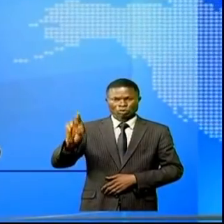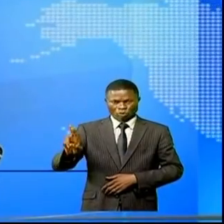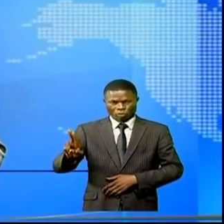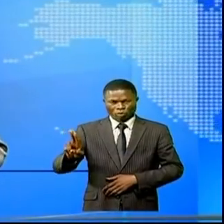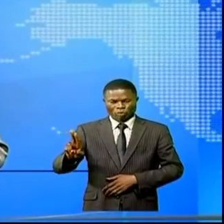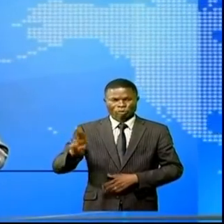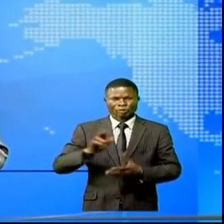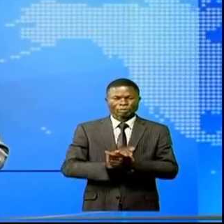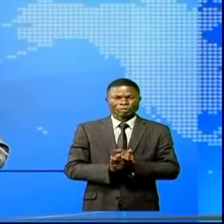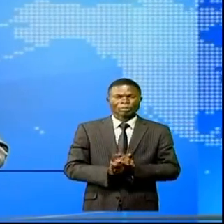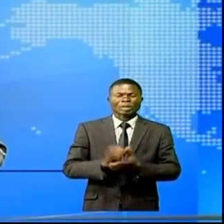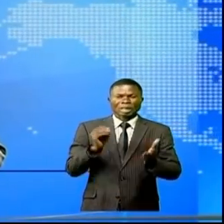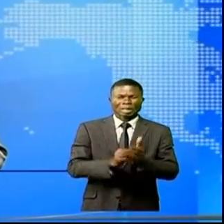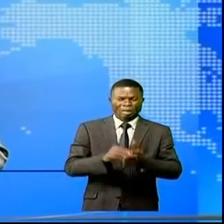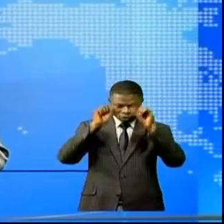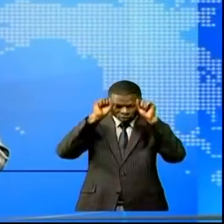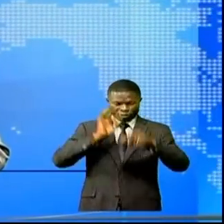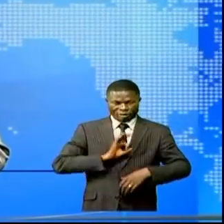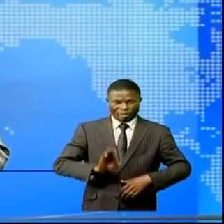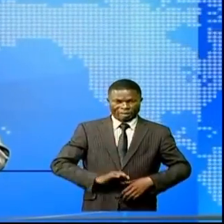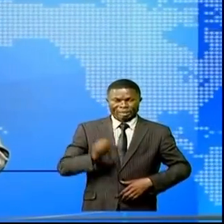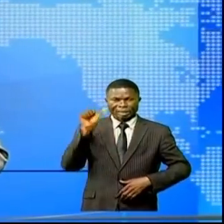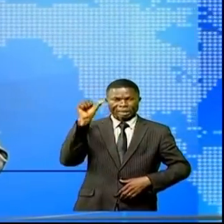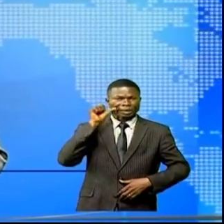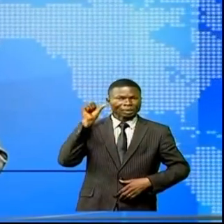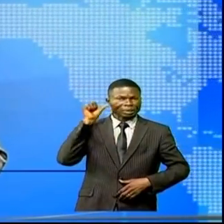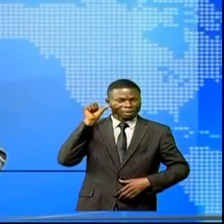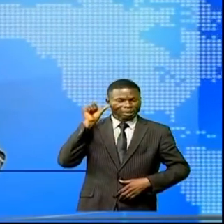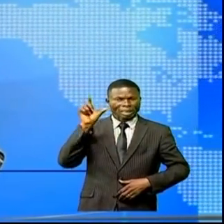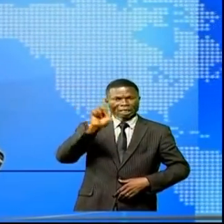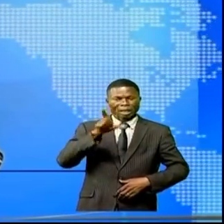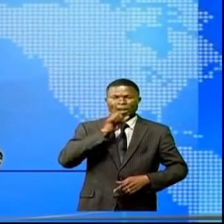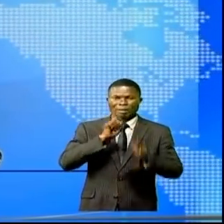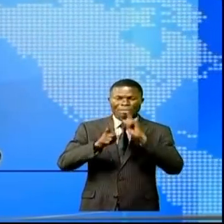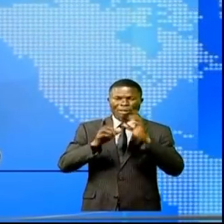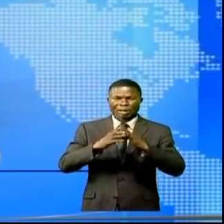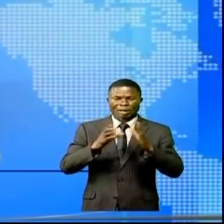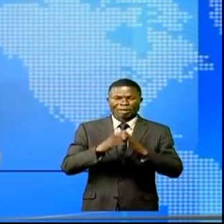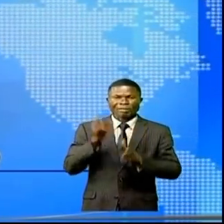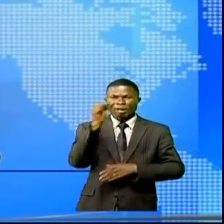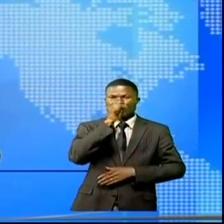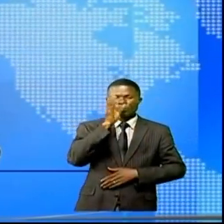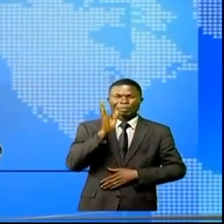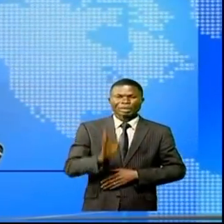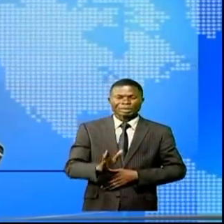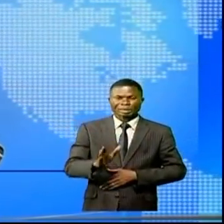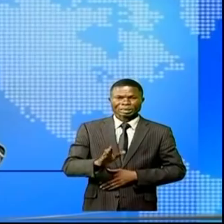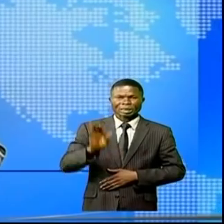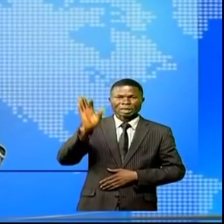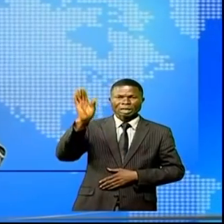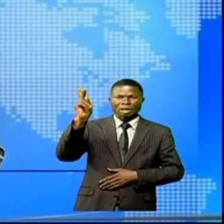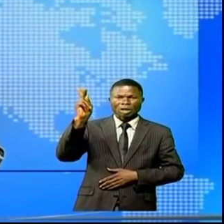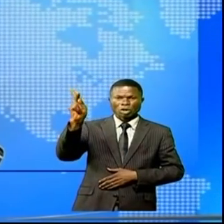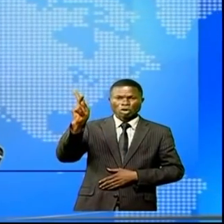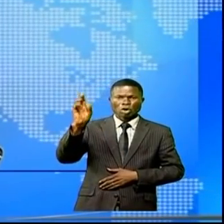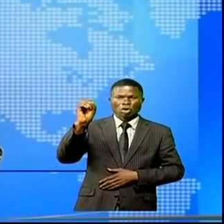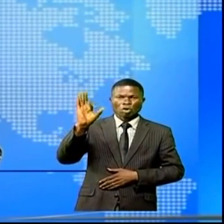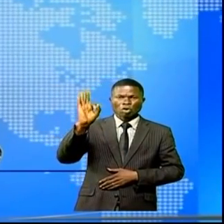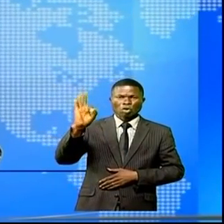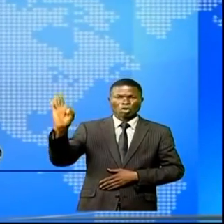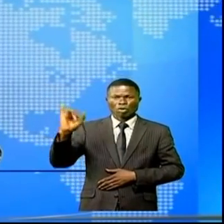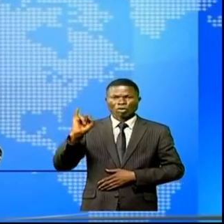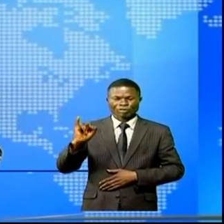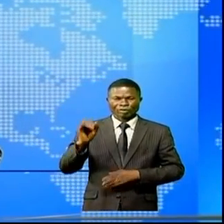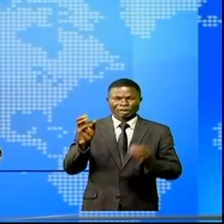Et puis le chef de l'État a changé hier lundi à la cité de l'Union africaine avec l'artiste, auteur et compositeur Kofi Olomide. Cette